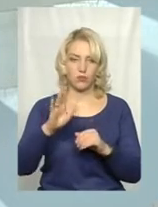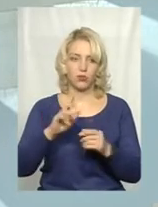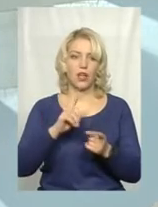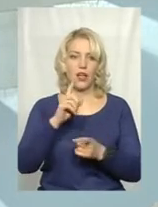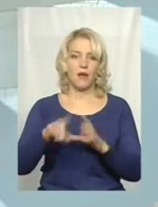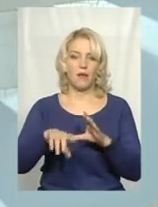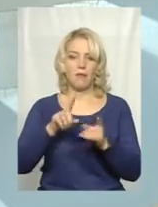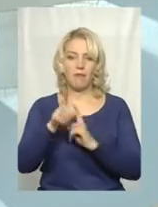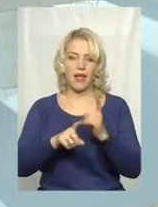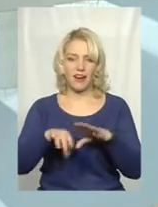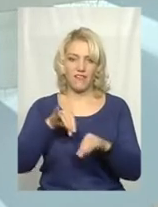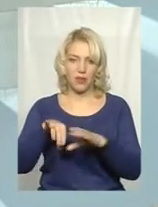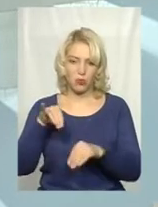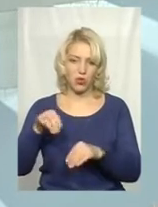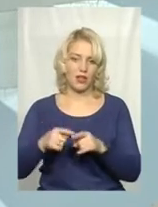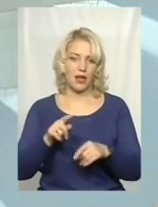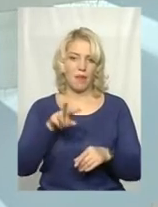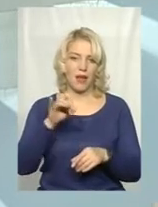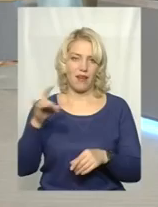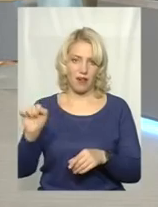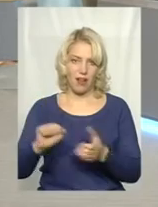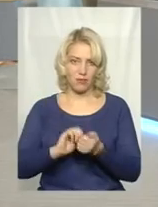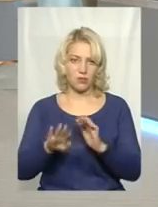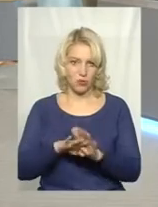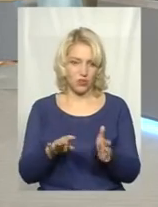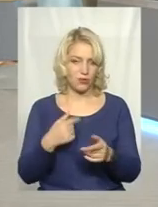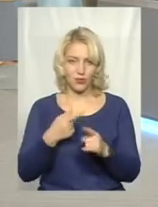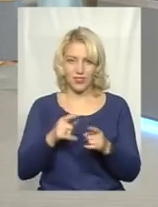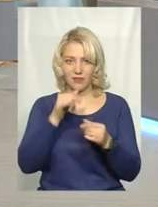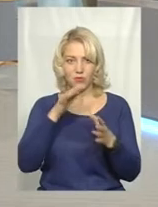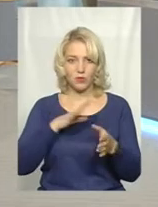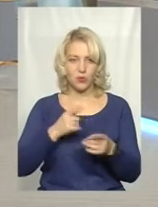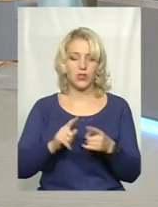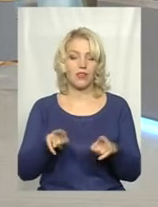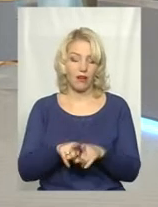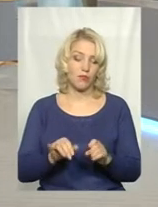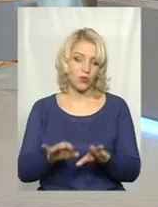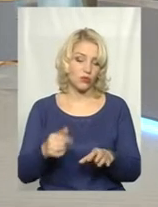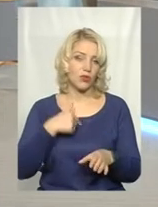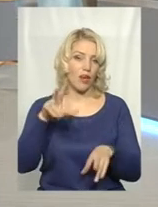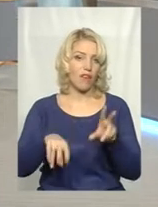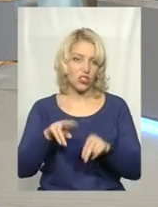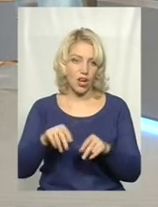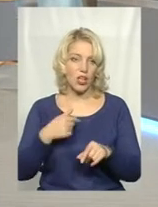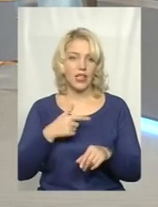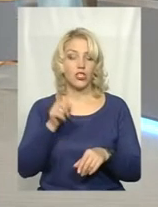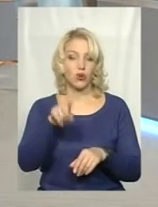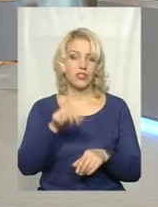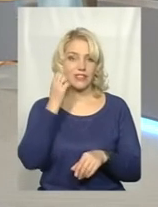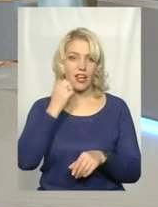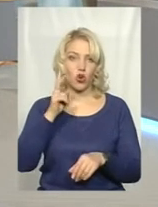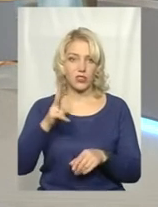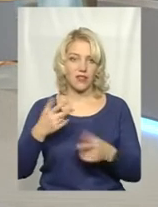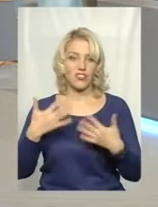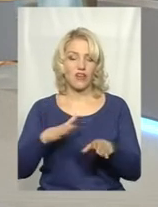нелогічно абсолютно. Ні один мер на це не піде, ми ж свідомі цього. Тому саме така процедура, я вважаю, насправді... І, до речі, в Староконстантиніві